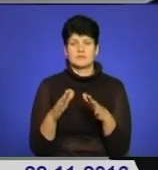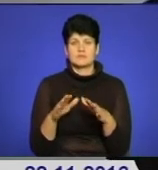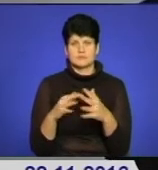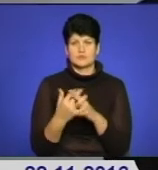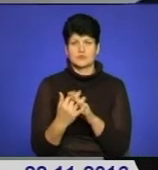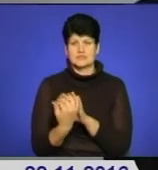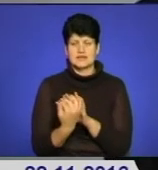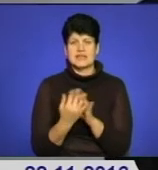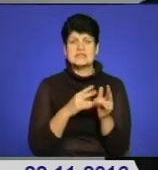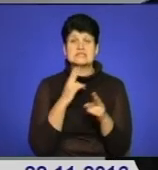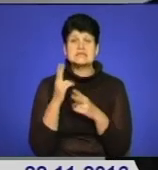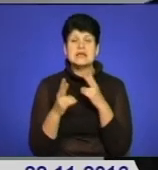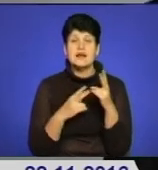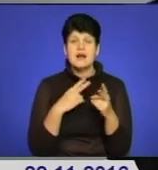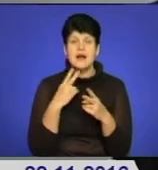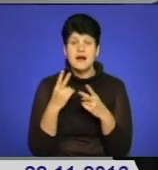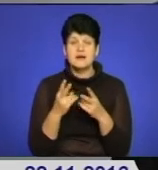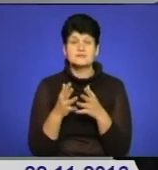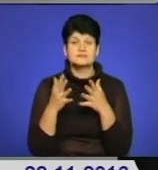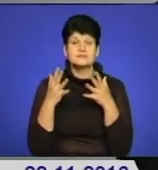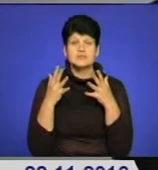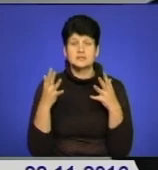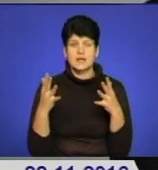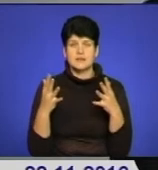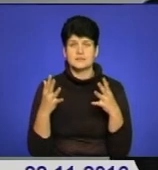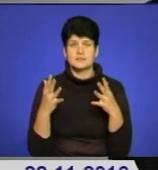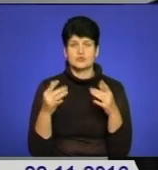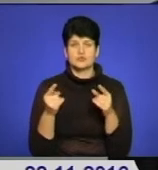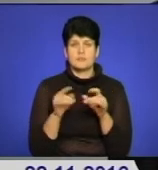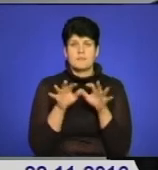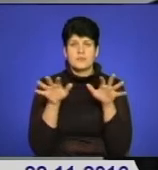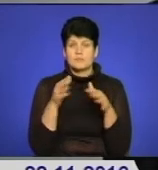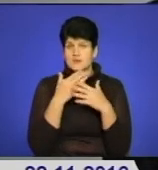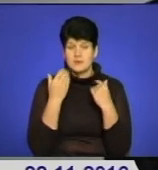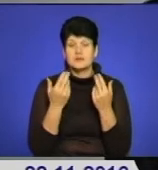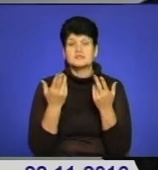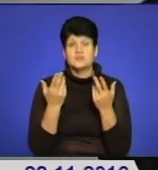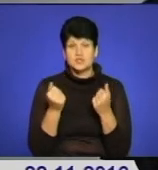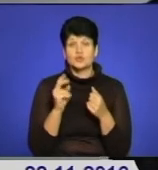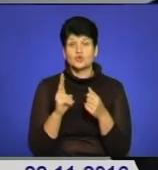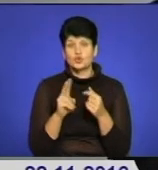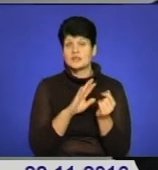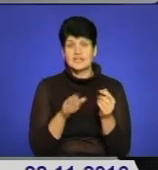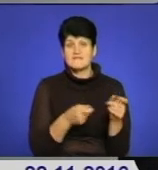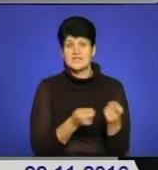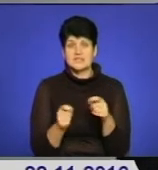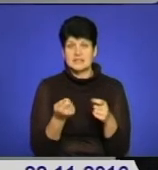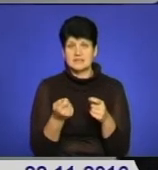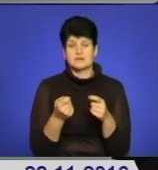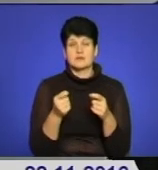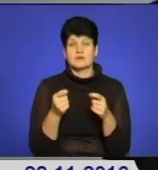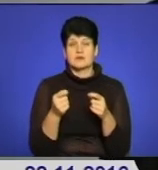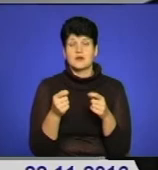скарг таких масштабних, що десь є, різке підтоплення немає. Звичайно, хто не відкидав сніг від хати, чи